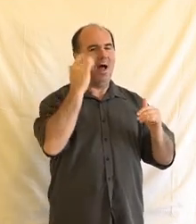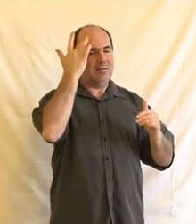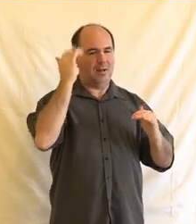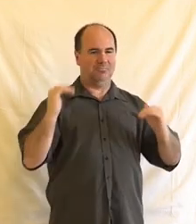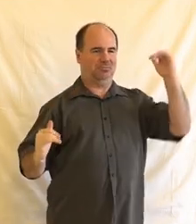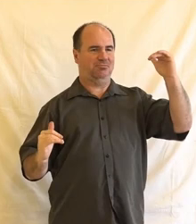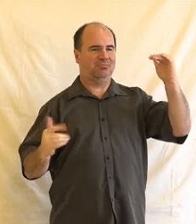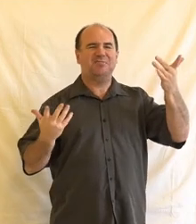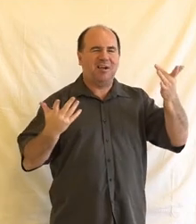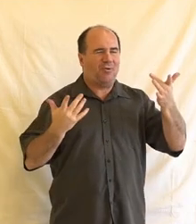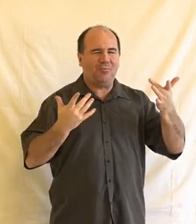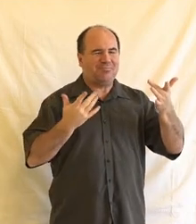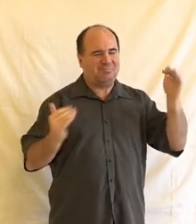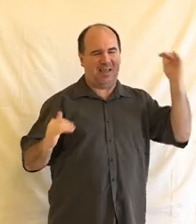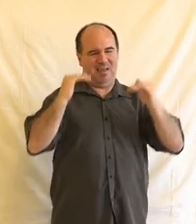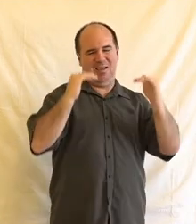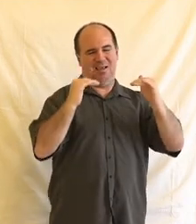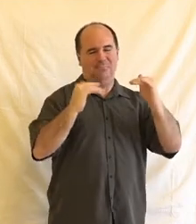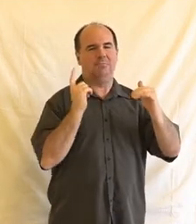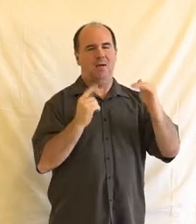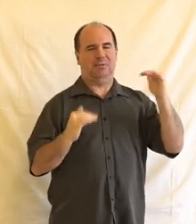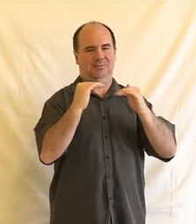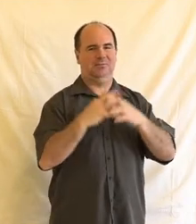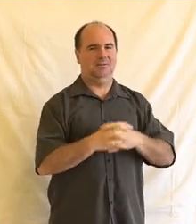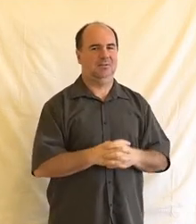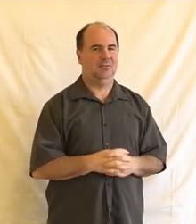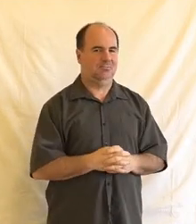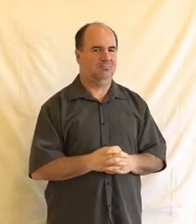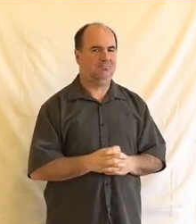Patinové, v jakém stavu to je nebo jestli by mohla trošku k tomu něco říct. Děkuji.